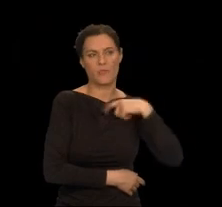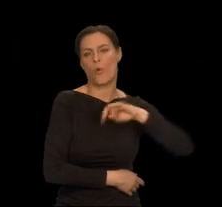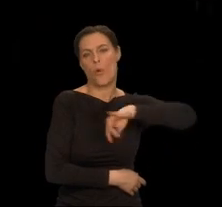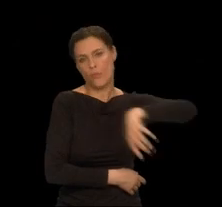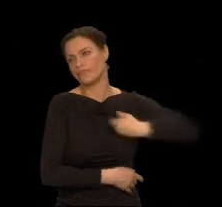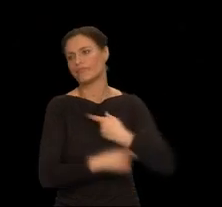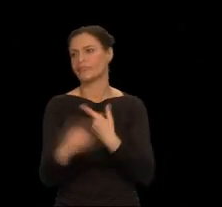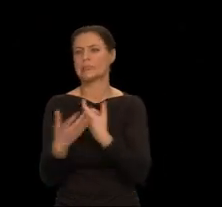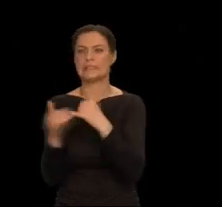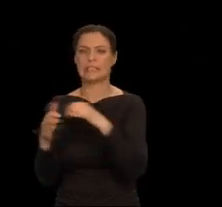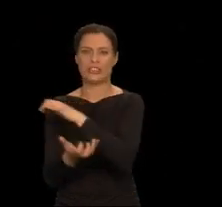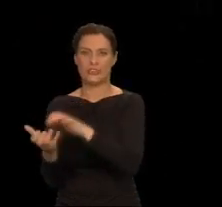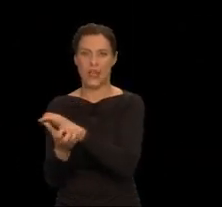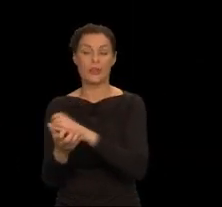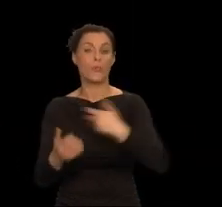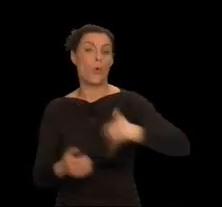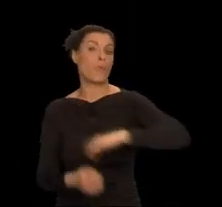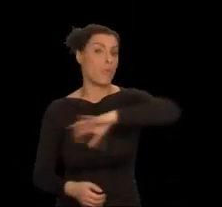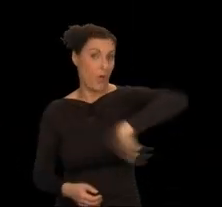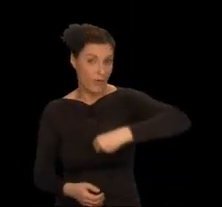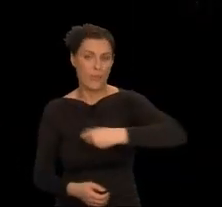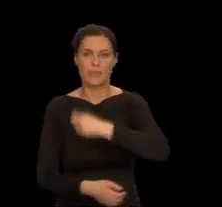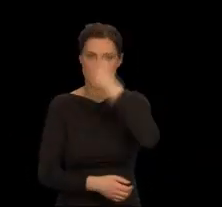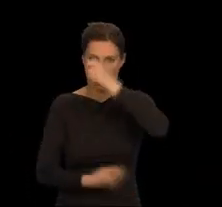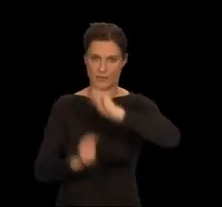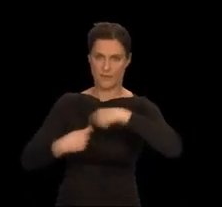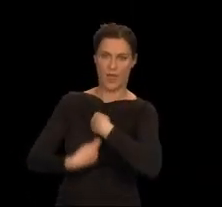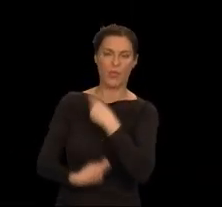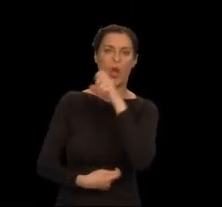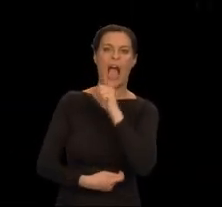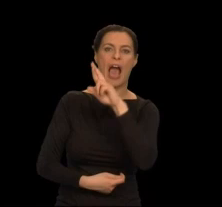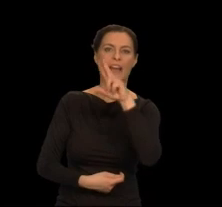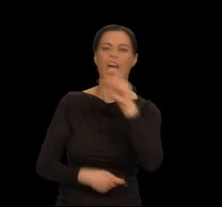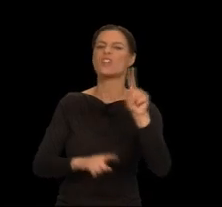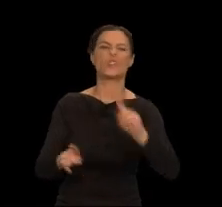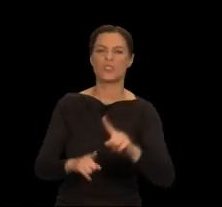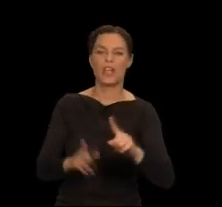Po porwaniu nazwano ją Archa, czyli pożarta.